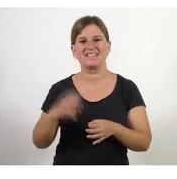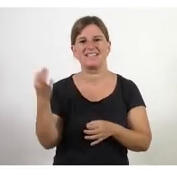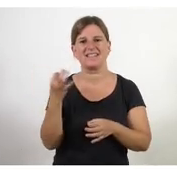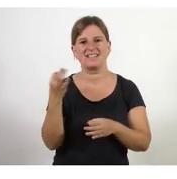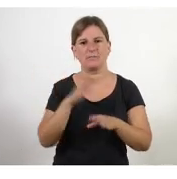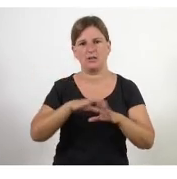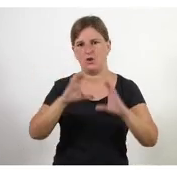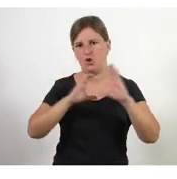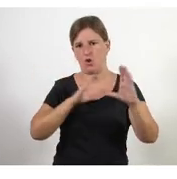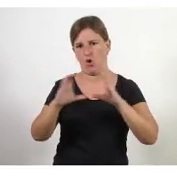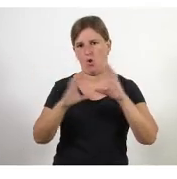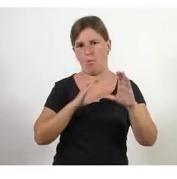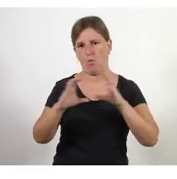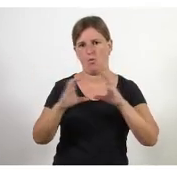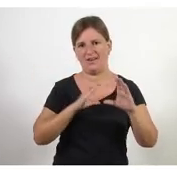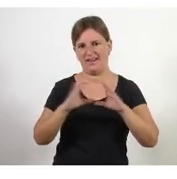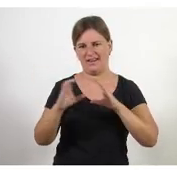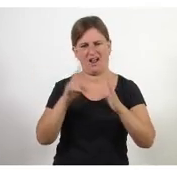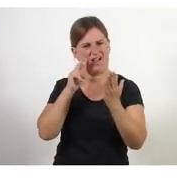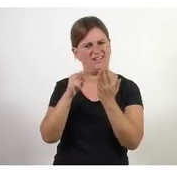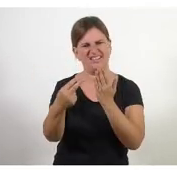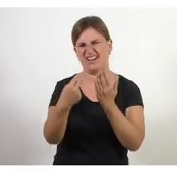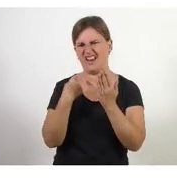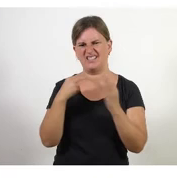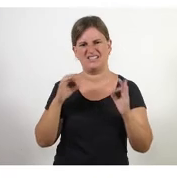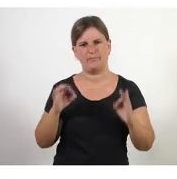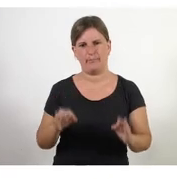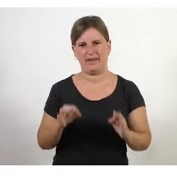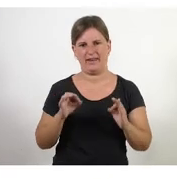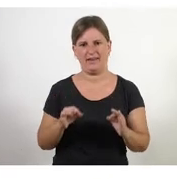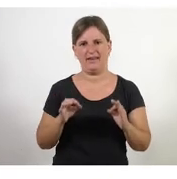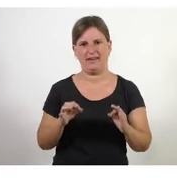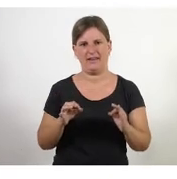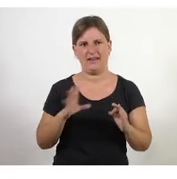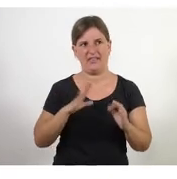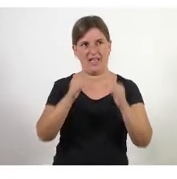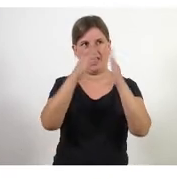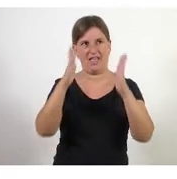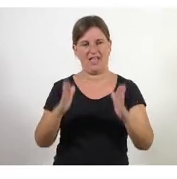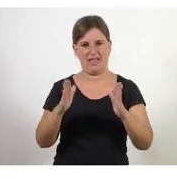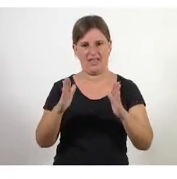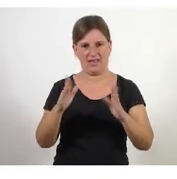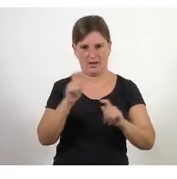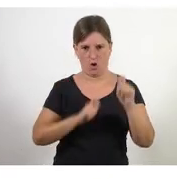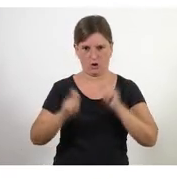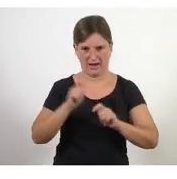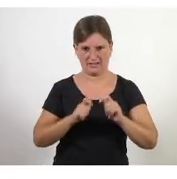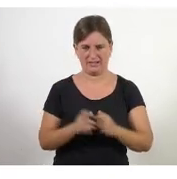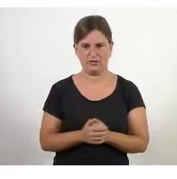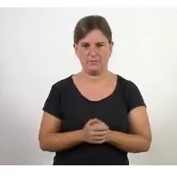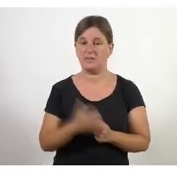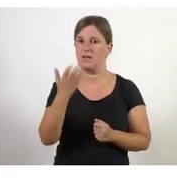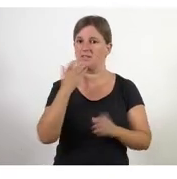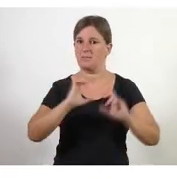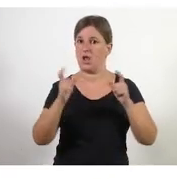comunicació la transparència entre tota l'organització si la junta